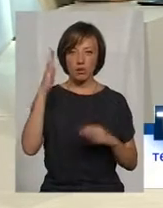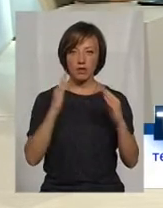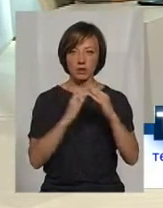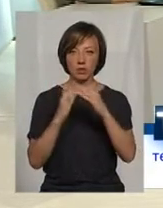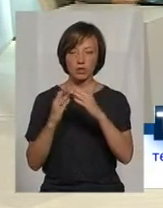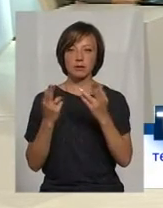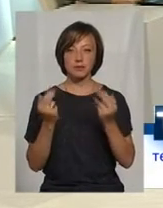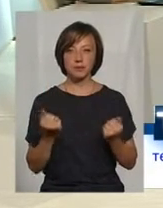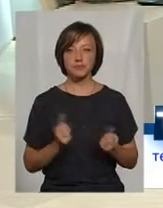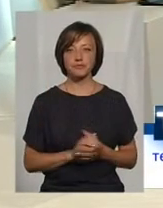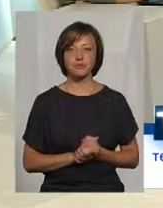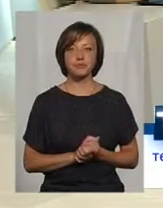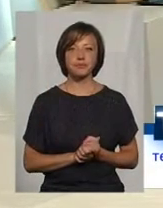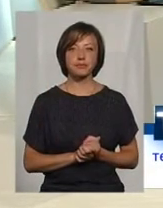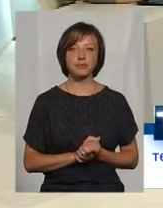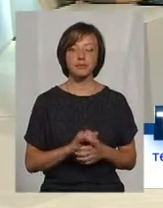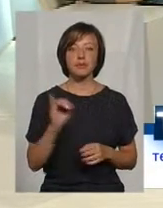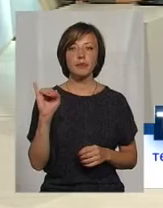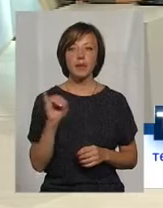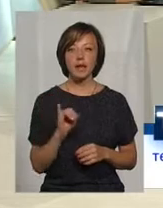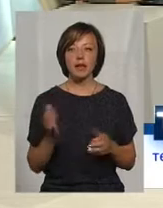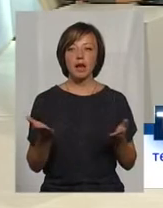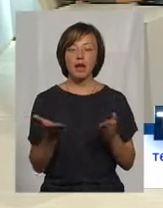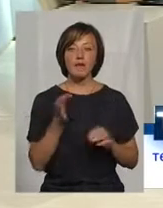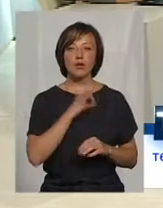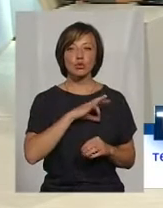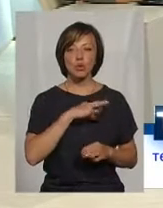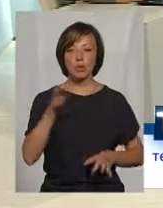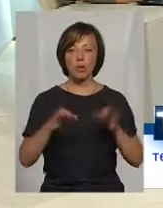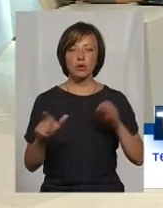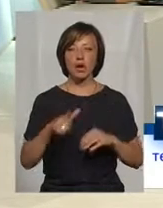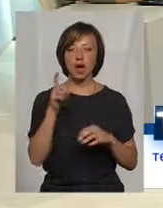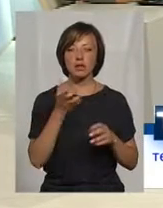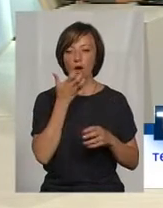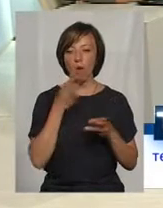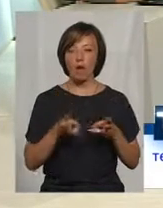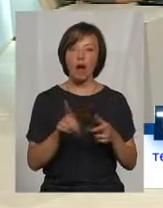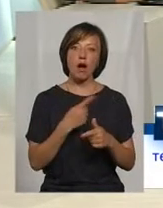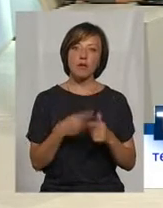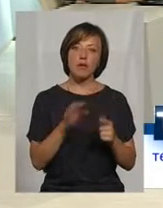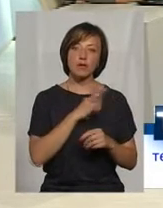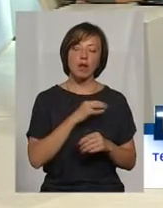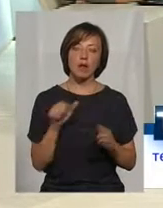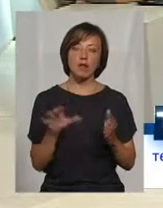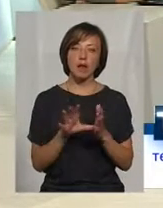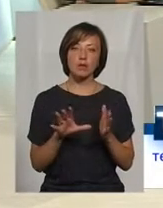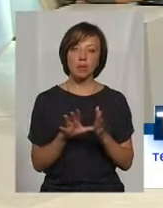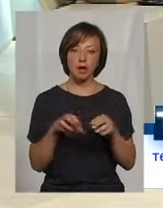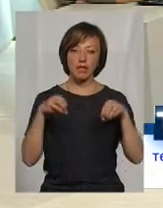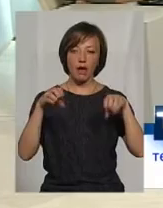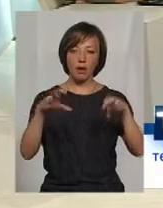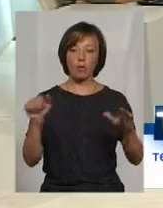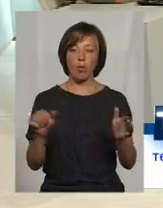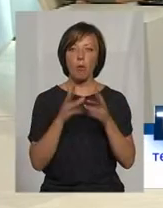будинках, І які використовують природній газ на опалення, або використовують електроенергію на